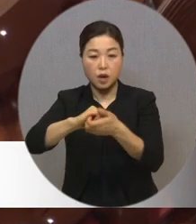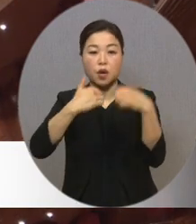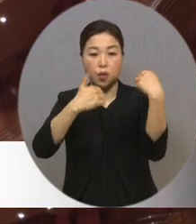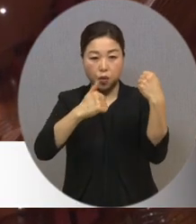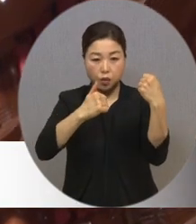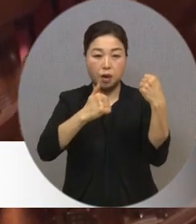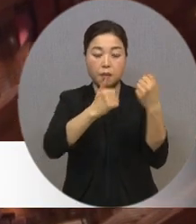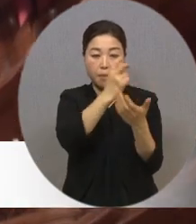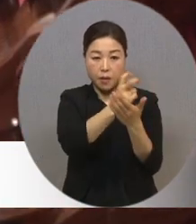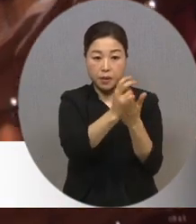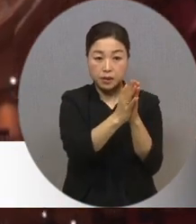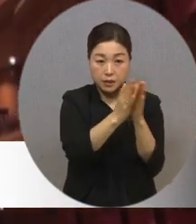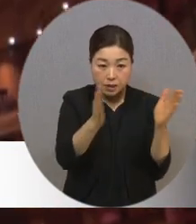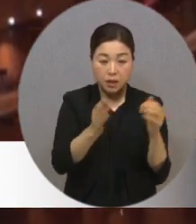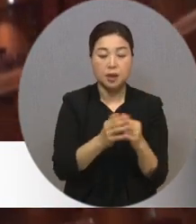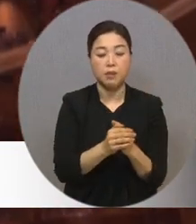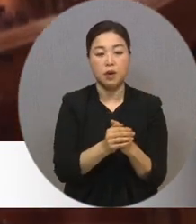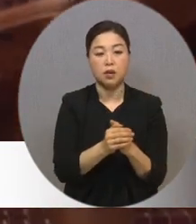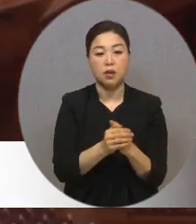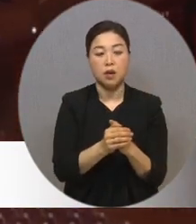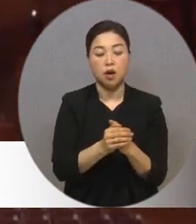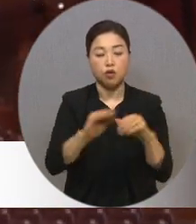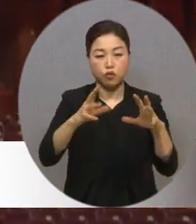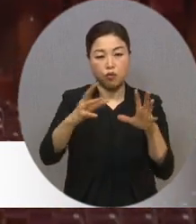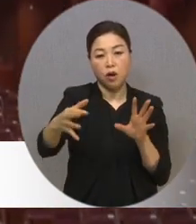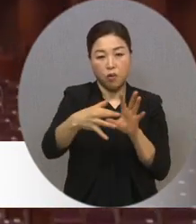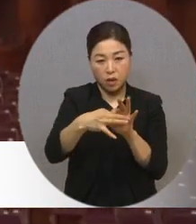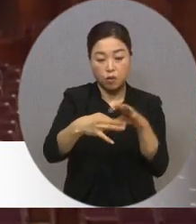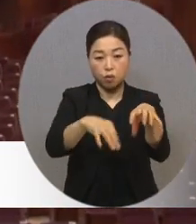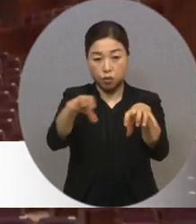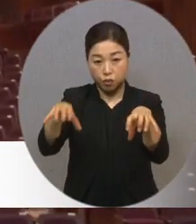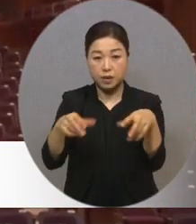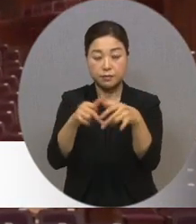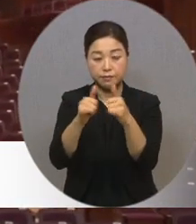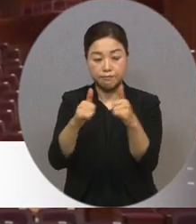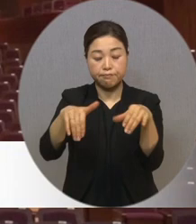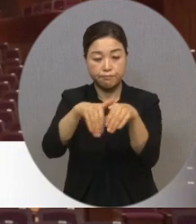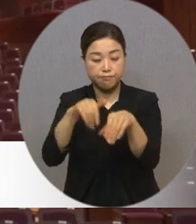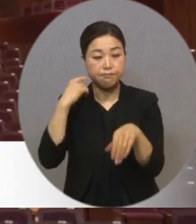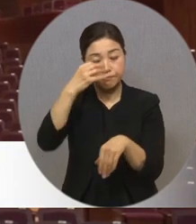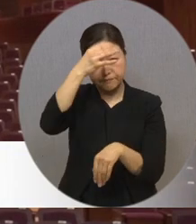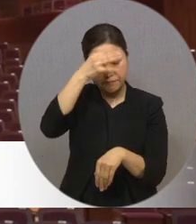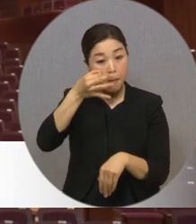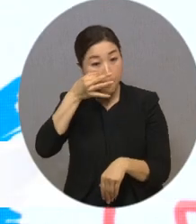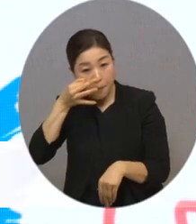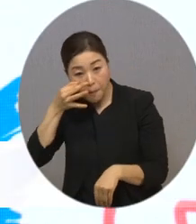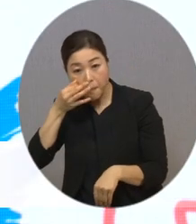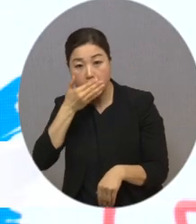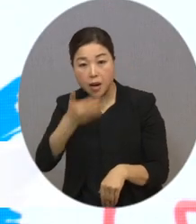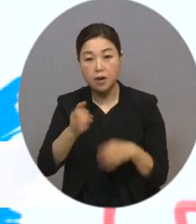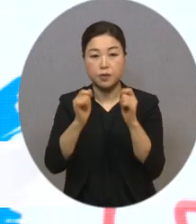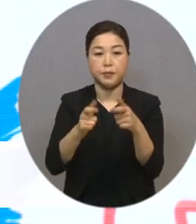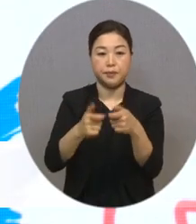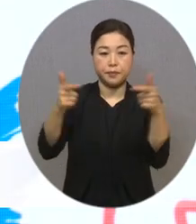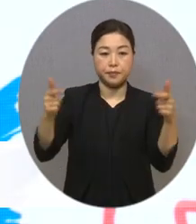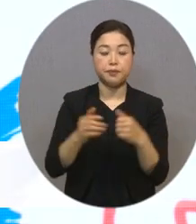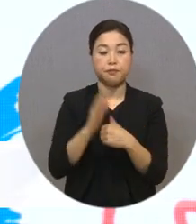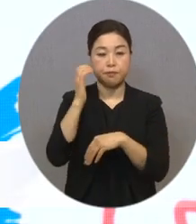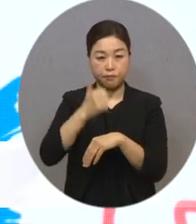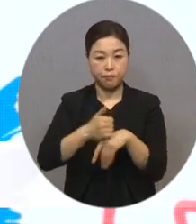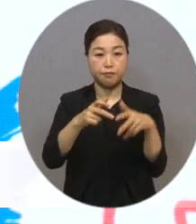지자체 소간문화시설에서 장애예술인의 공연과 전시를 접할 기회가 많아지고 결과적으로